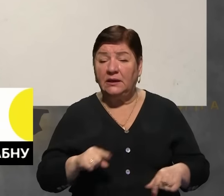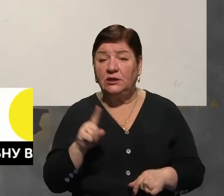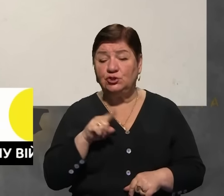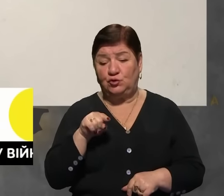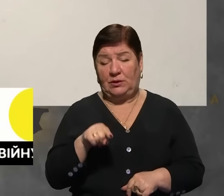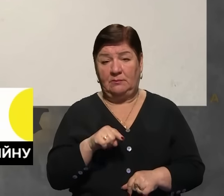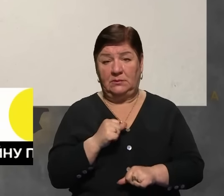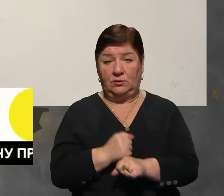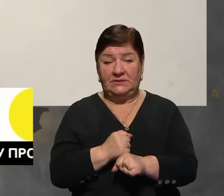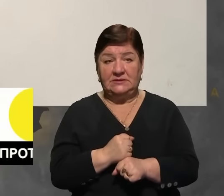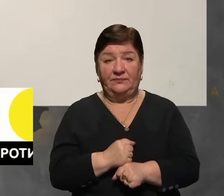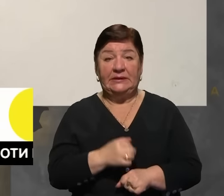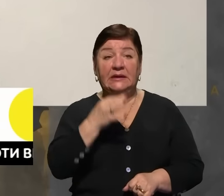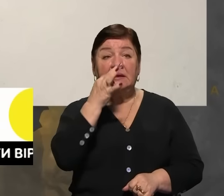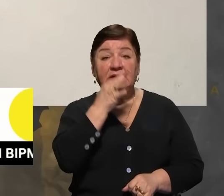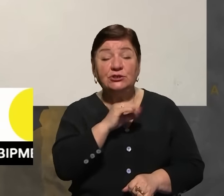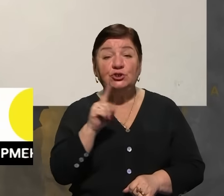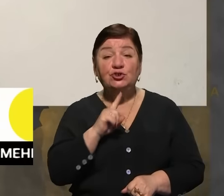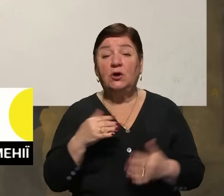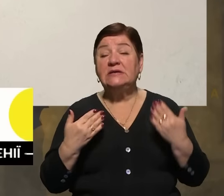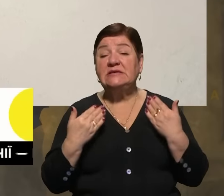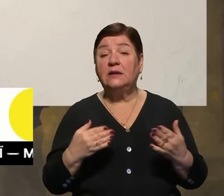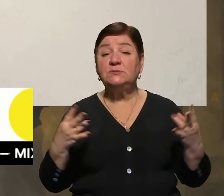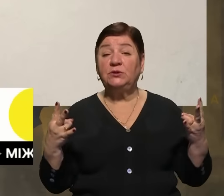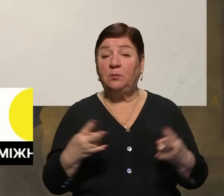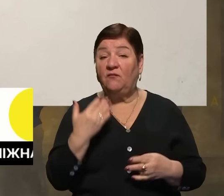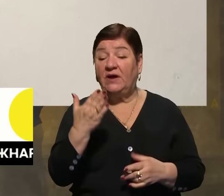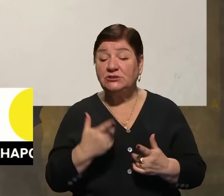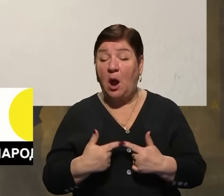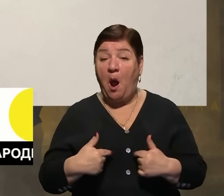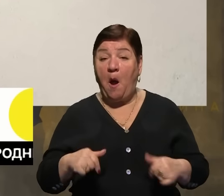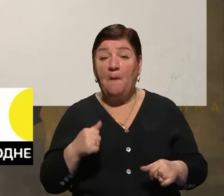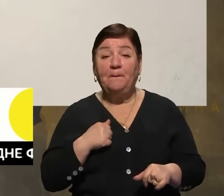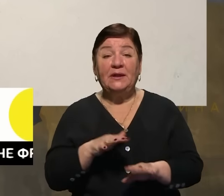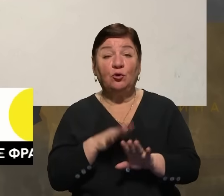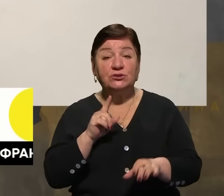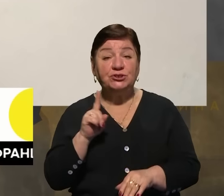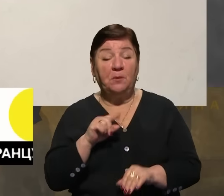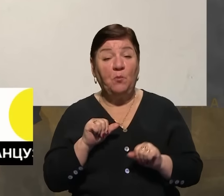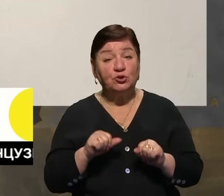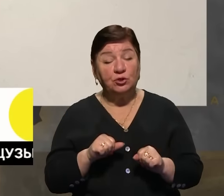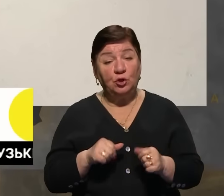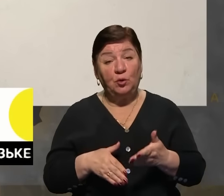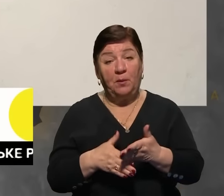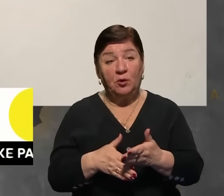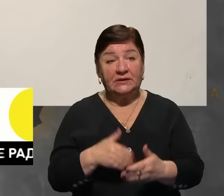Пан Александр, скажіть, будь ласка, що зараз потребує ваш підрозділ, і чи можуть допомогти українці якось?